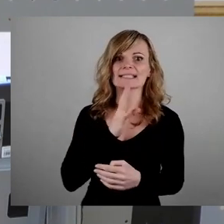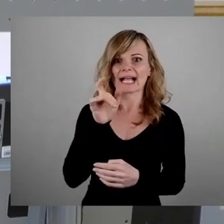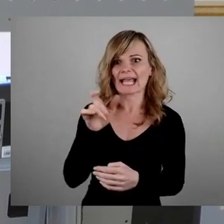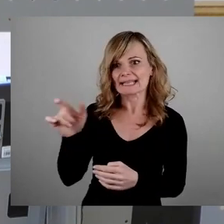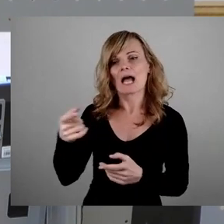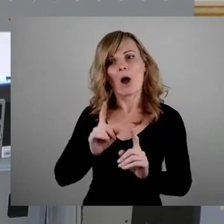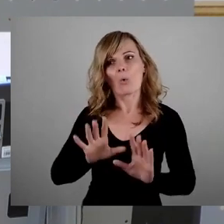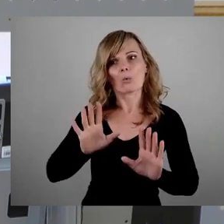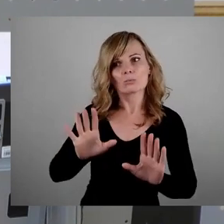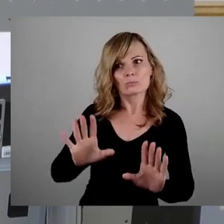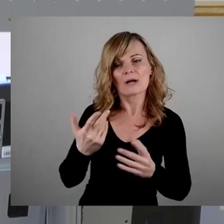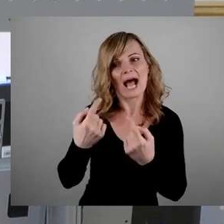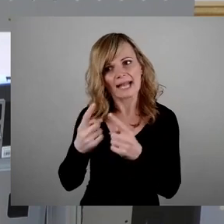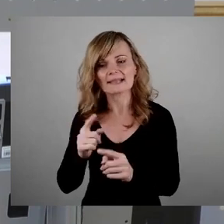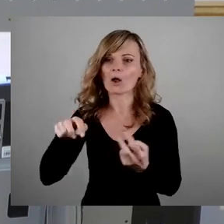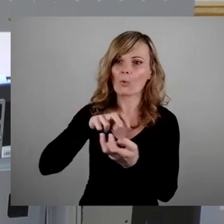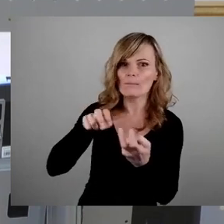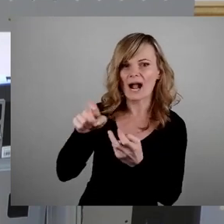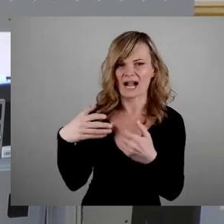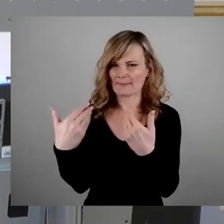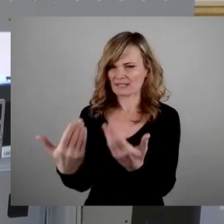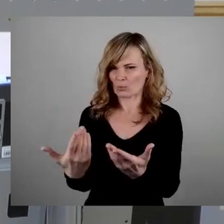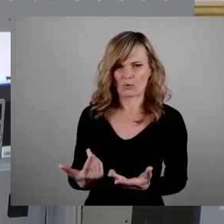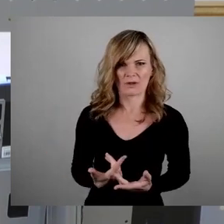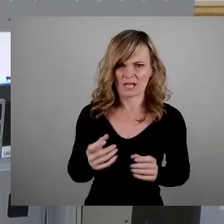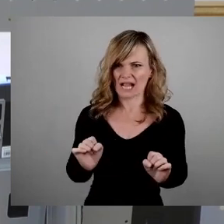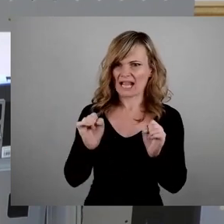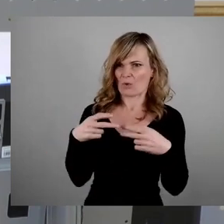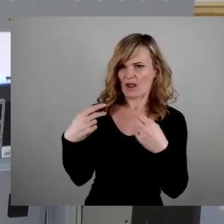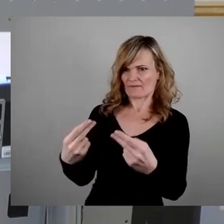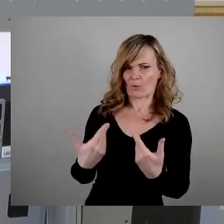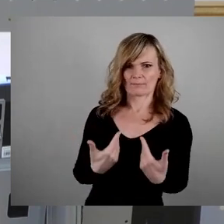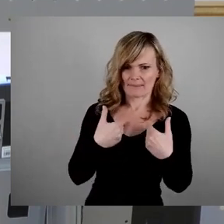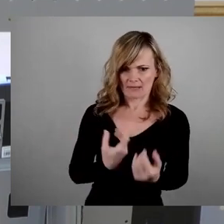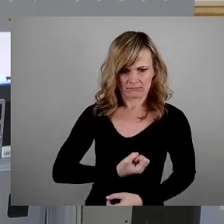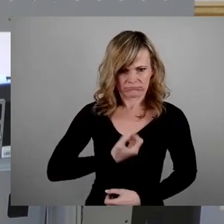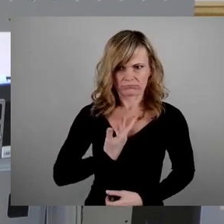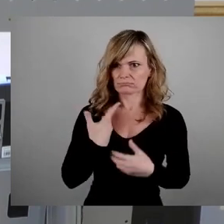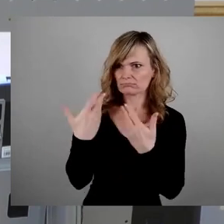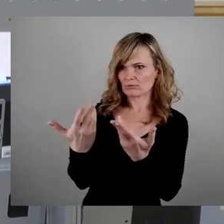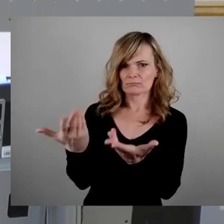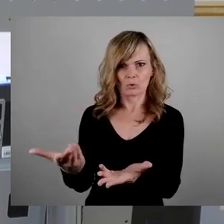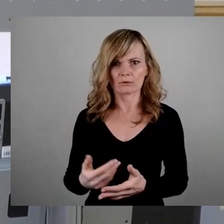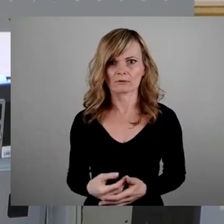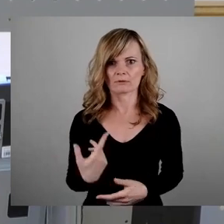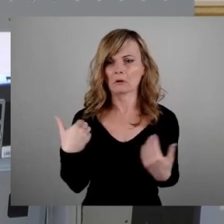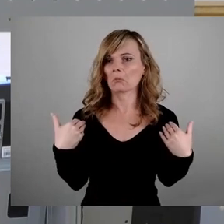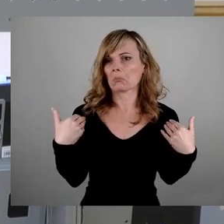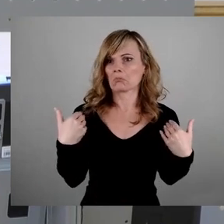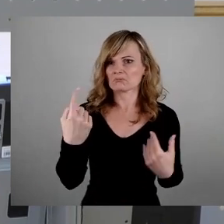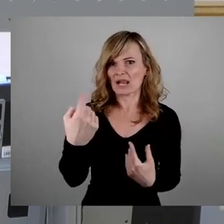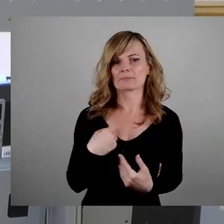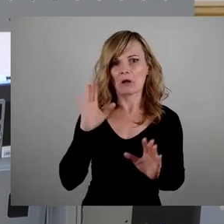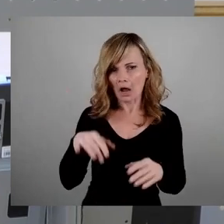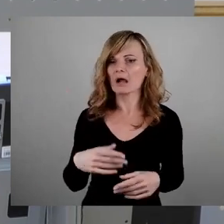anders miteinander umgehen. Aber das ist die Reaktion, die bei mir jetzt gerade hochkommt. Sie zucken mit den Schultern. Es ist Ihnen scheinbar